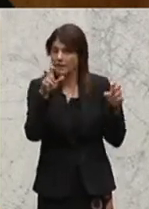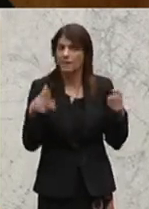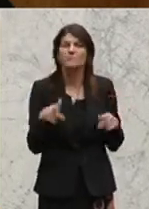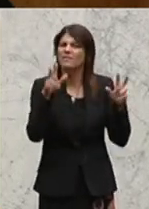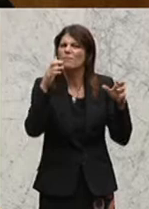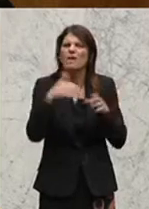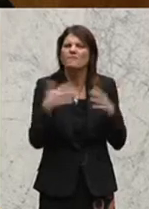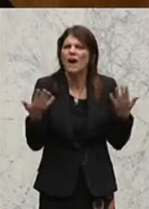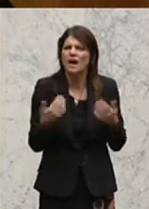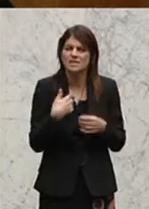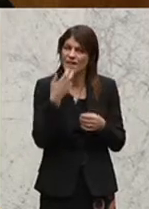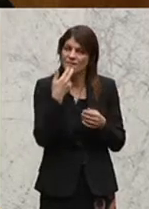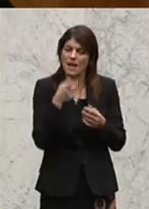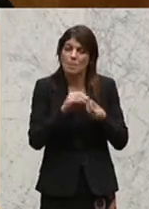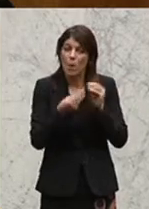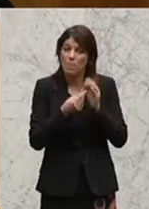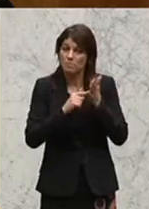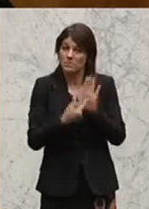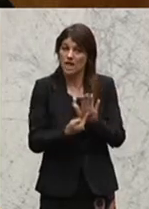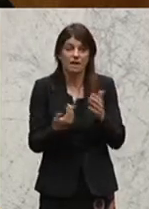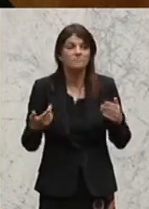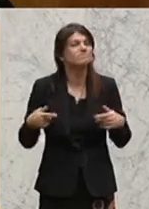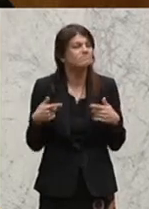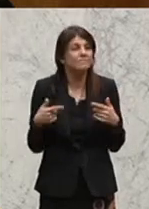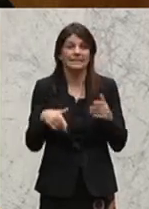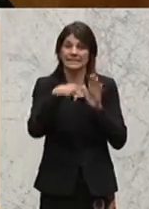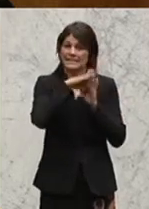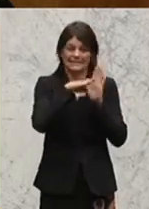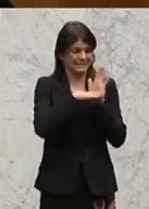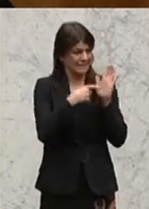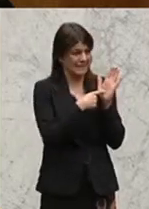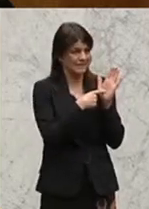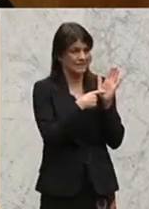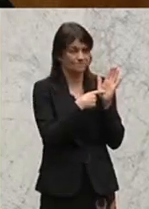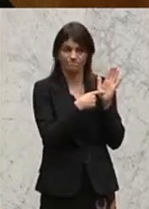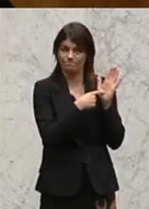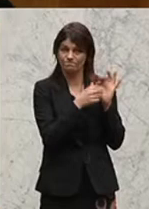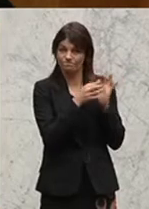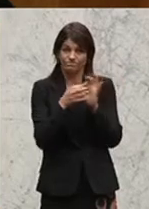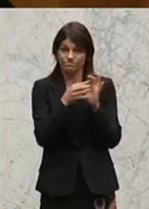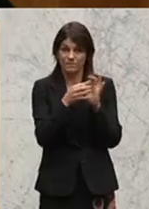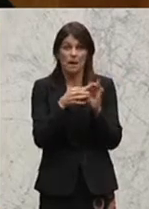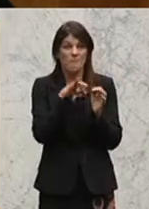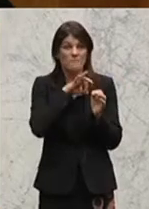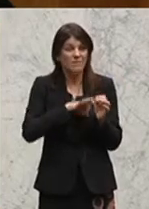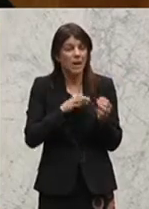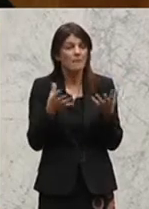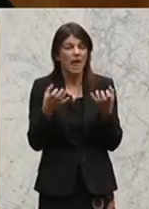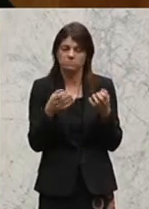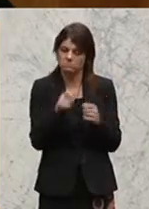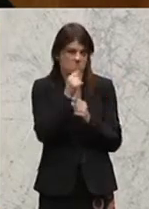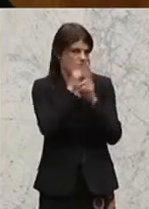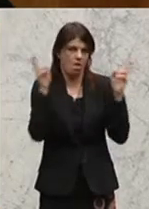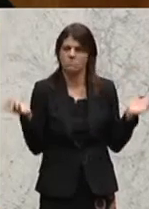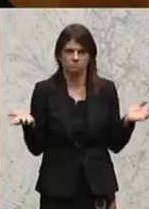Aufzeigen des Problems, dass wir zu unklare gesetzliche Regelungen im Zusammenhang mit Pflichtpraktika haben